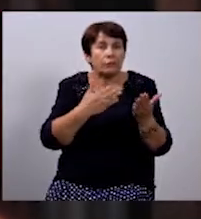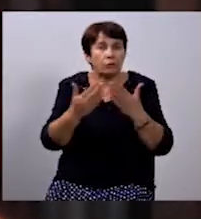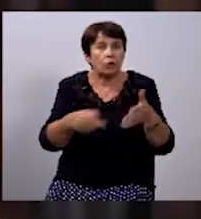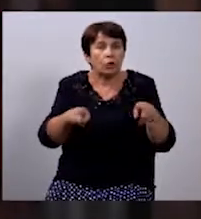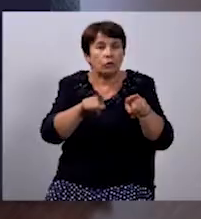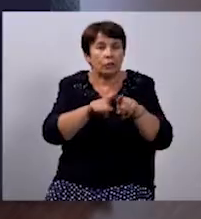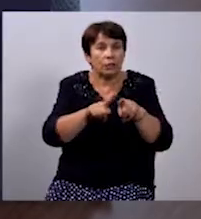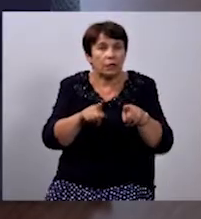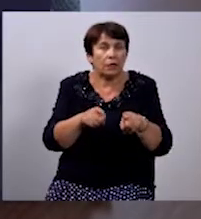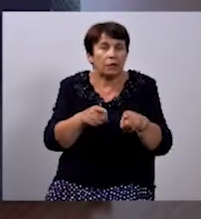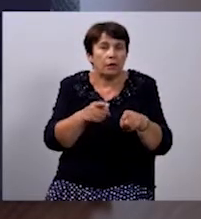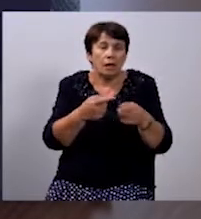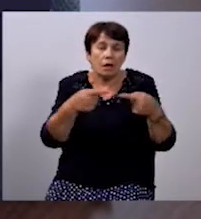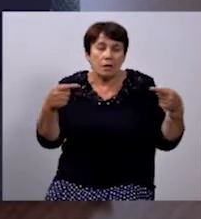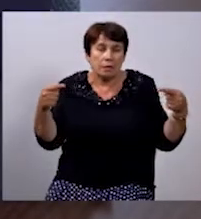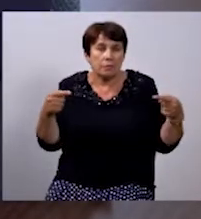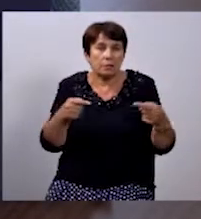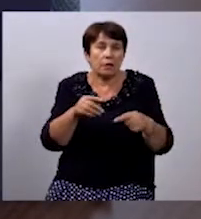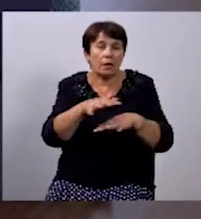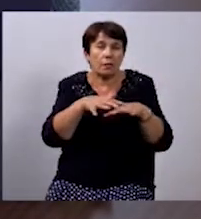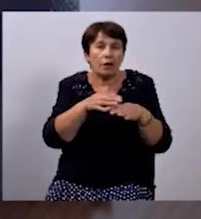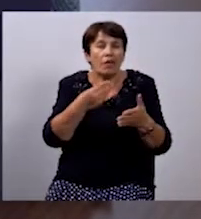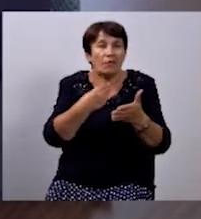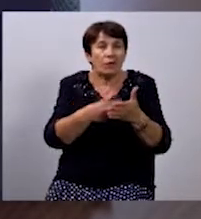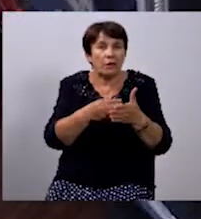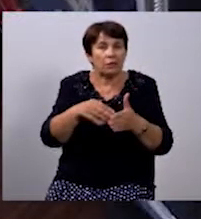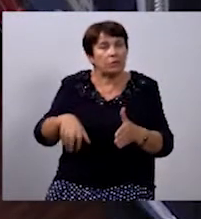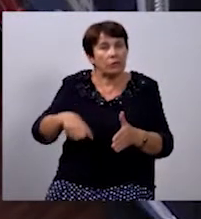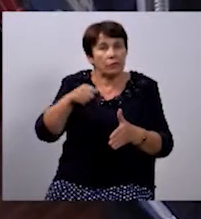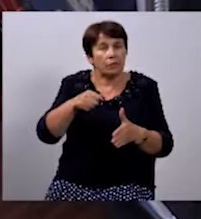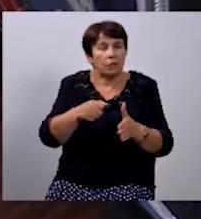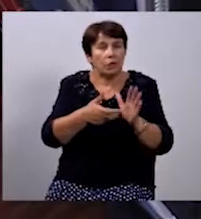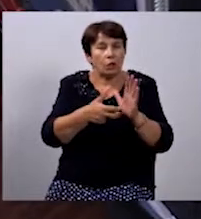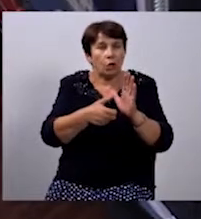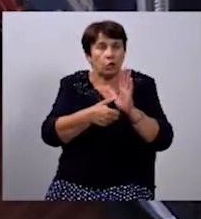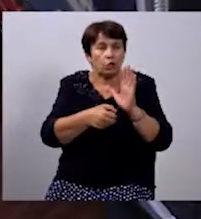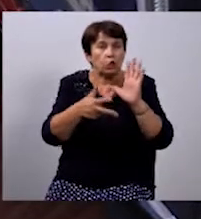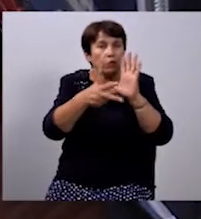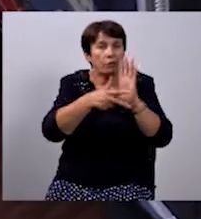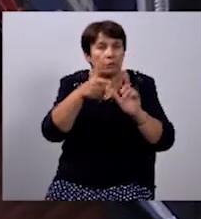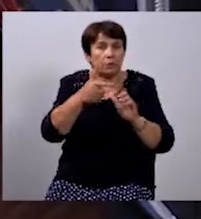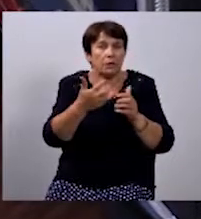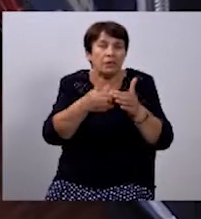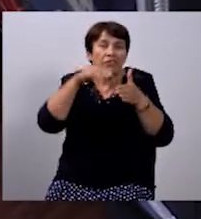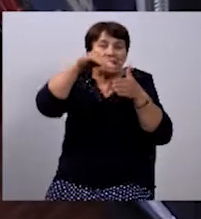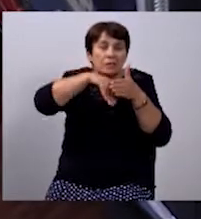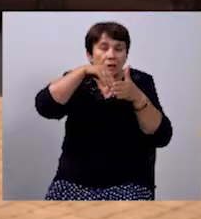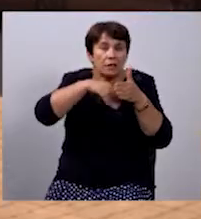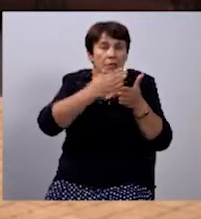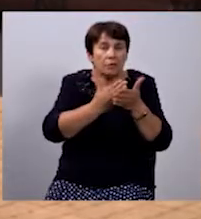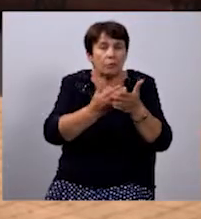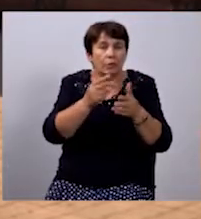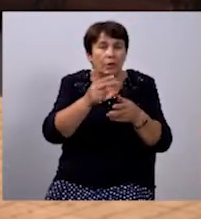соціально-уразливих верст населення. Вартість одного портфелика – 608 гривень і всередині наповнені